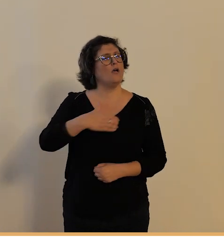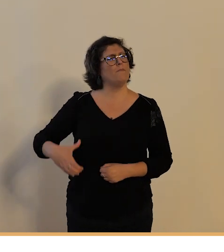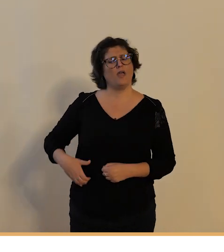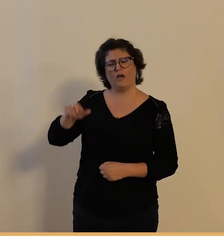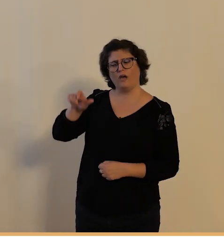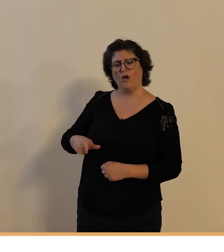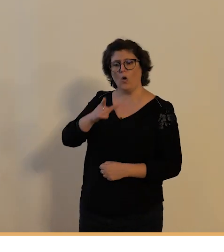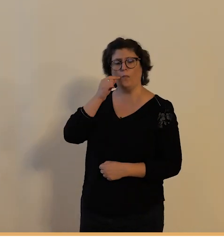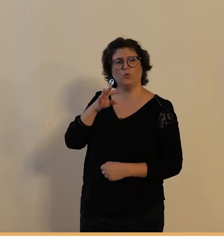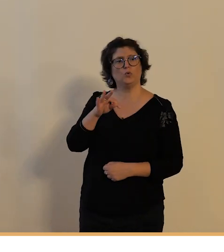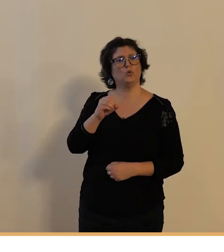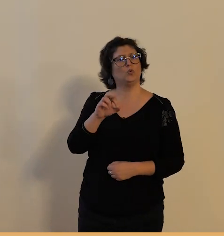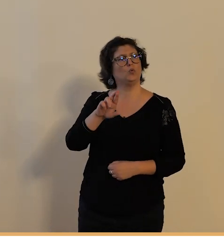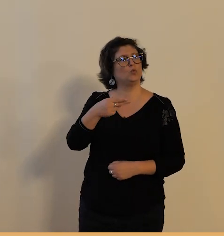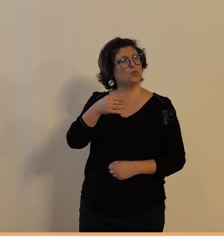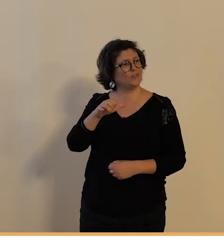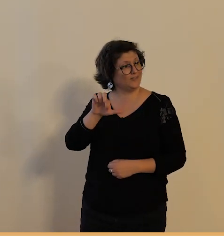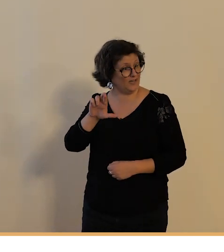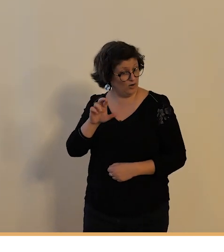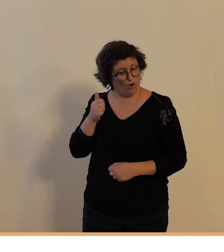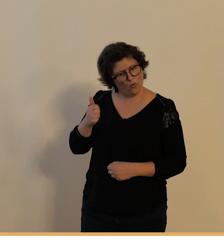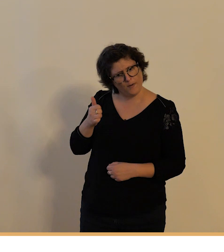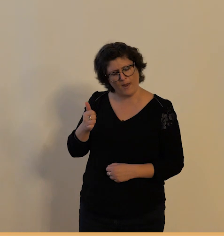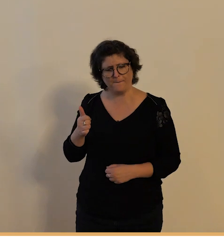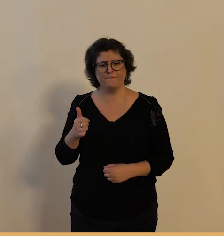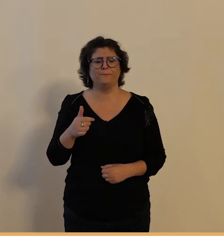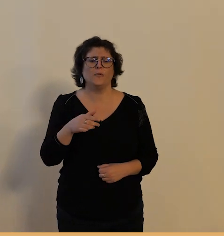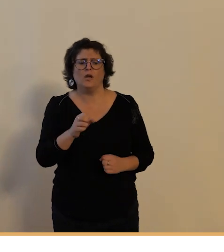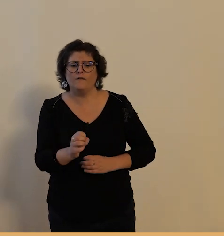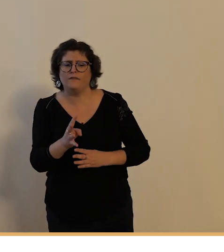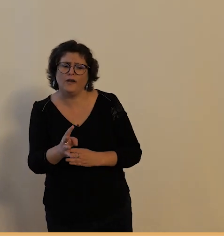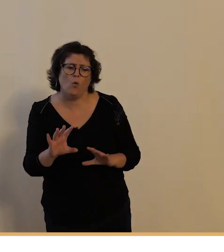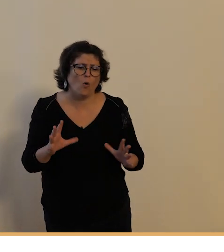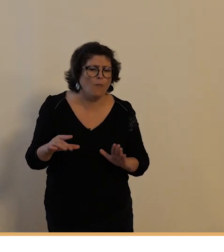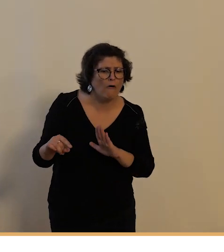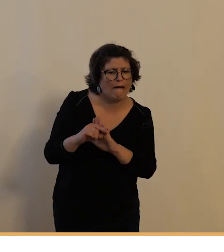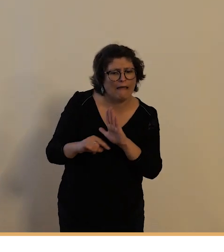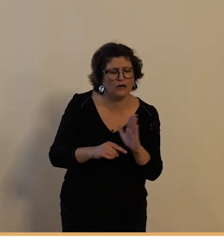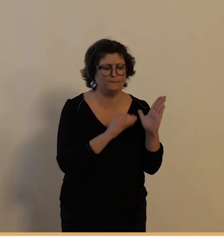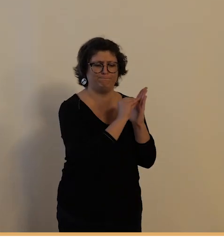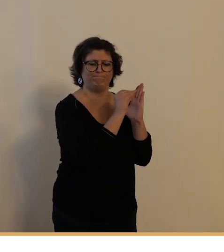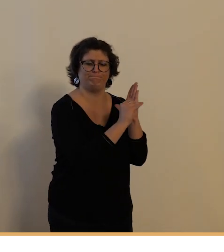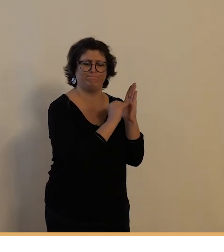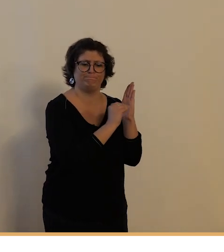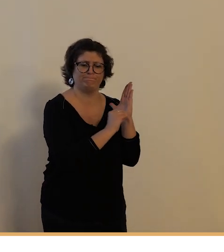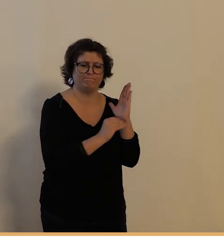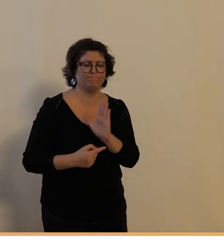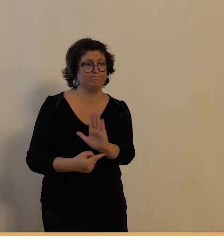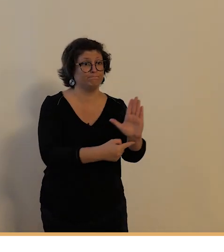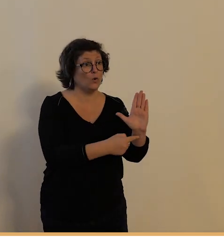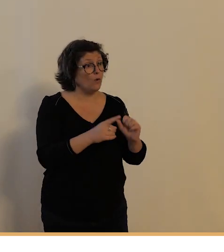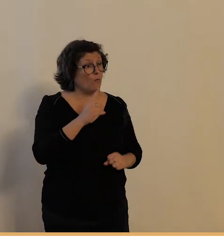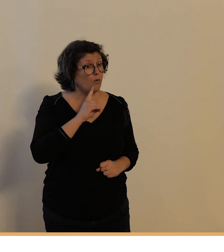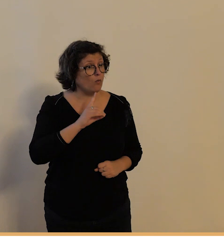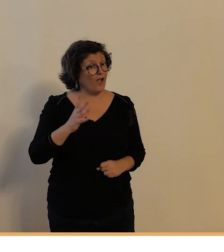promulgue donc un règlement spécifique pour la circulation des bicyclettes qui était jusqu